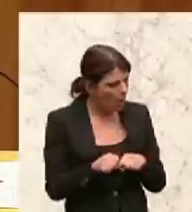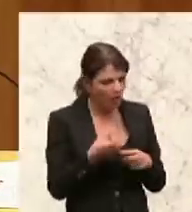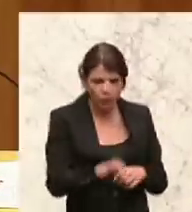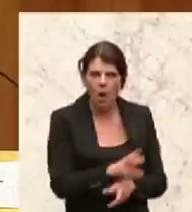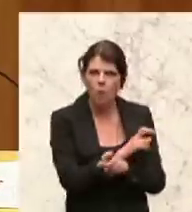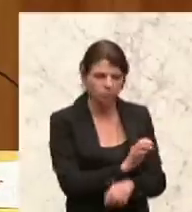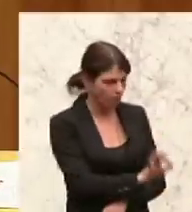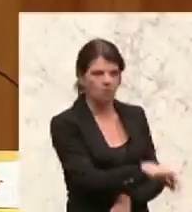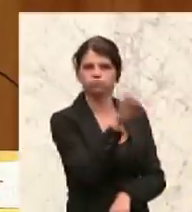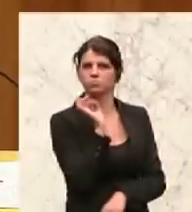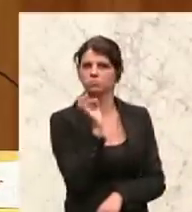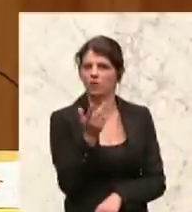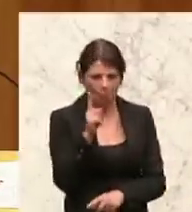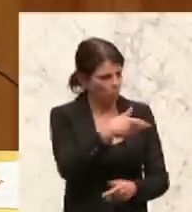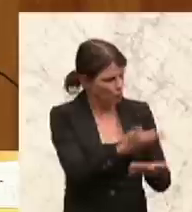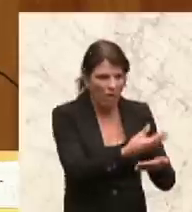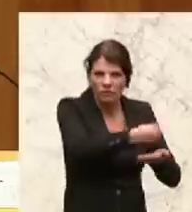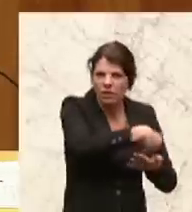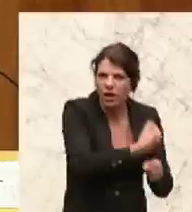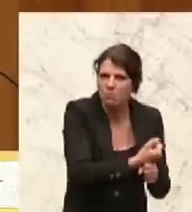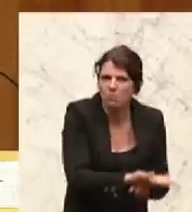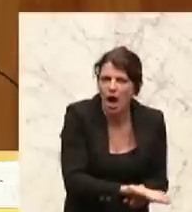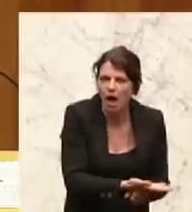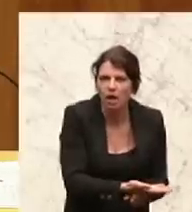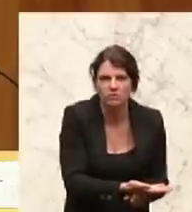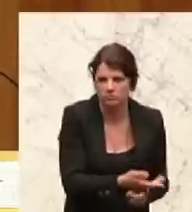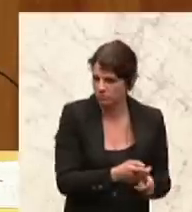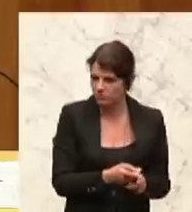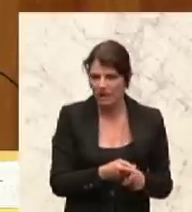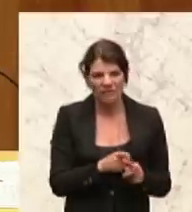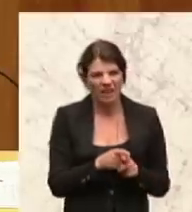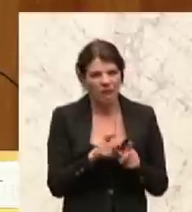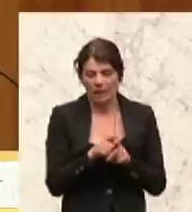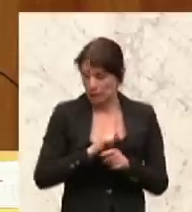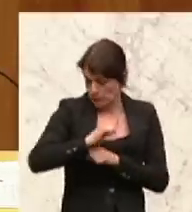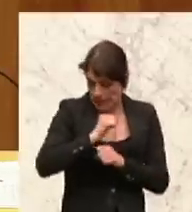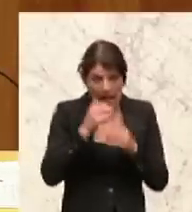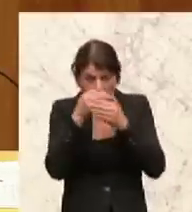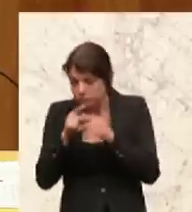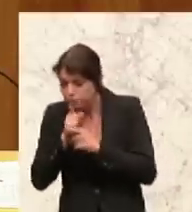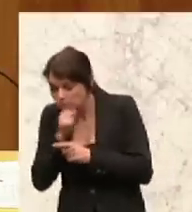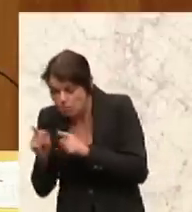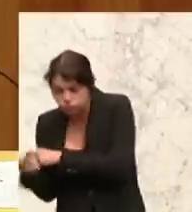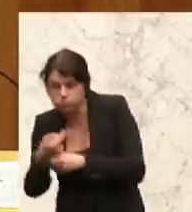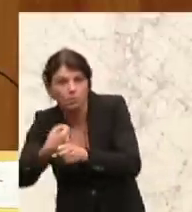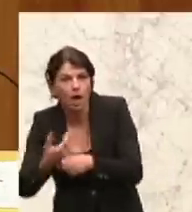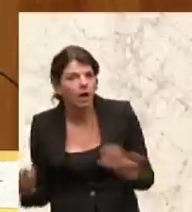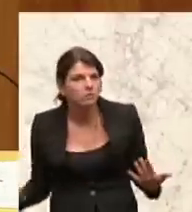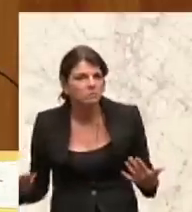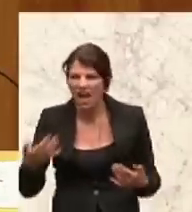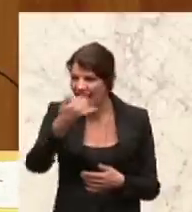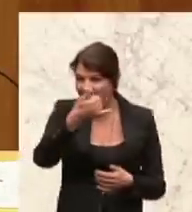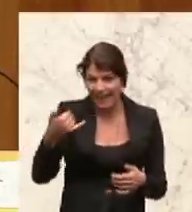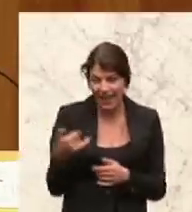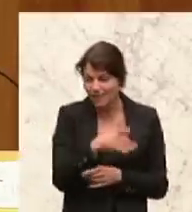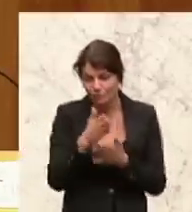die Verträge abgeschlossen wurden in einer Nacht und Nebelaktion. Jeder, der sich damit beschäftigt hat, hat wissen müssen, was Sache